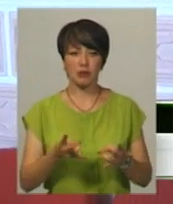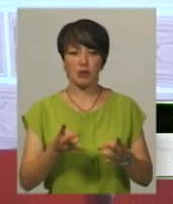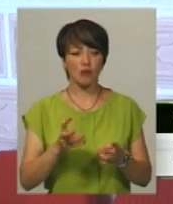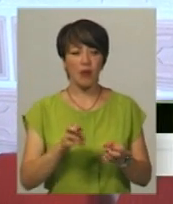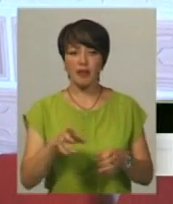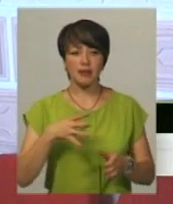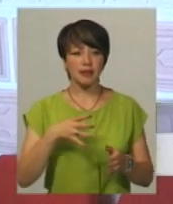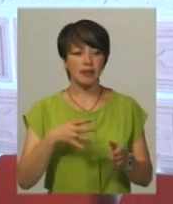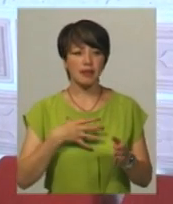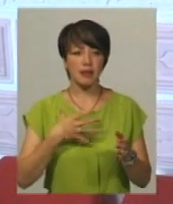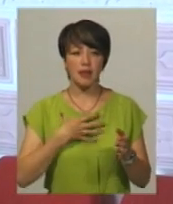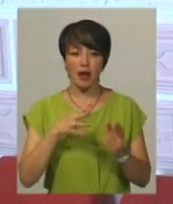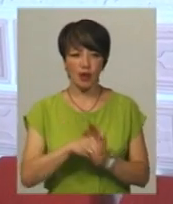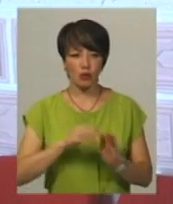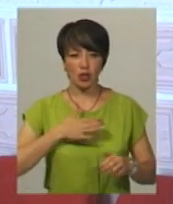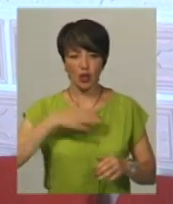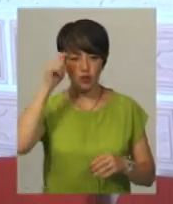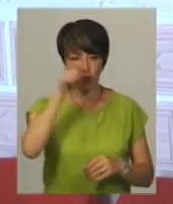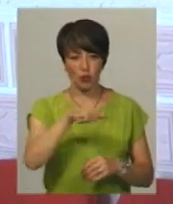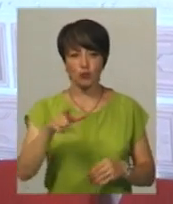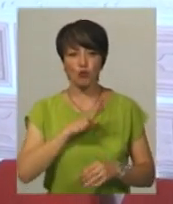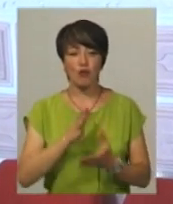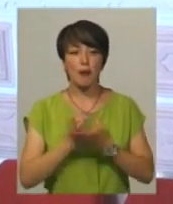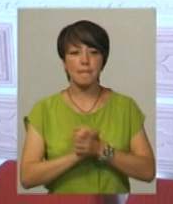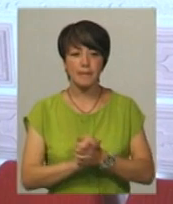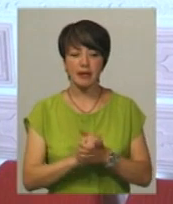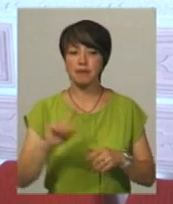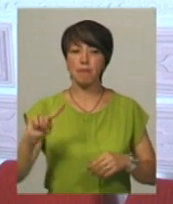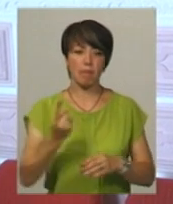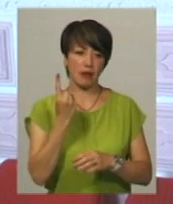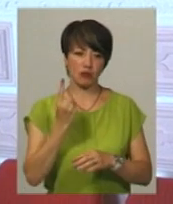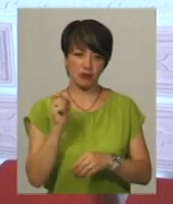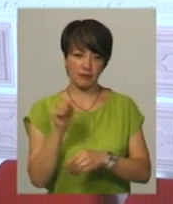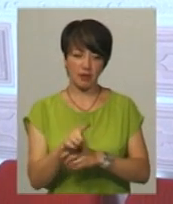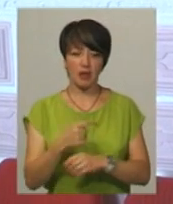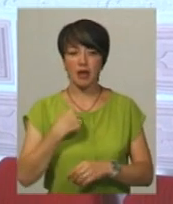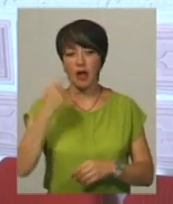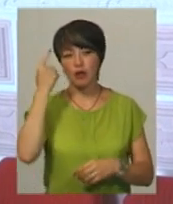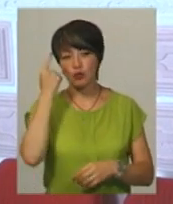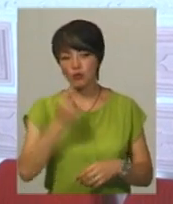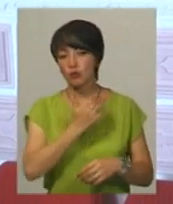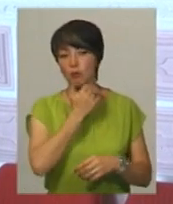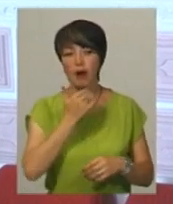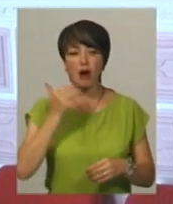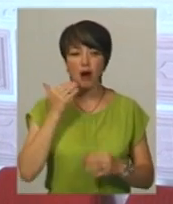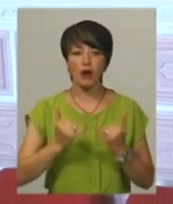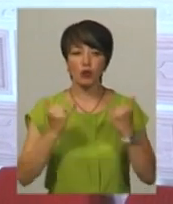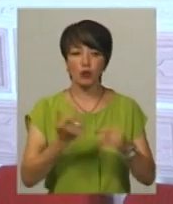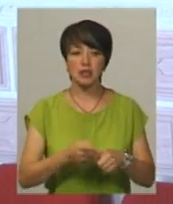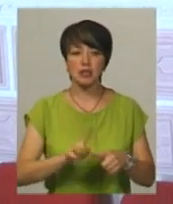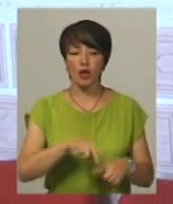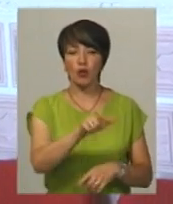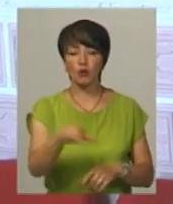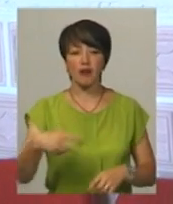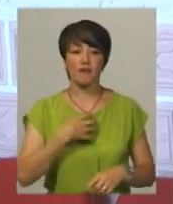не гинули, наші хлопці. Щоб був мир. Це саме перше. Я думаю, що для багатьох людей